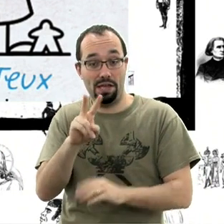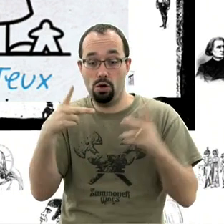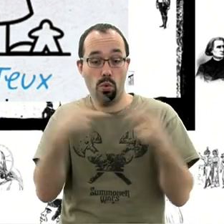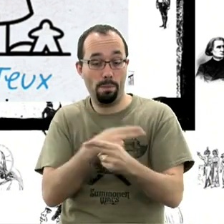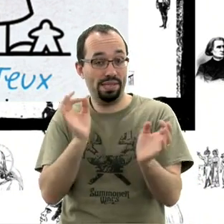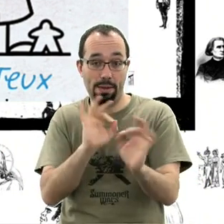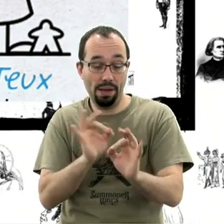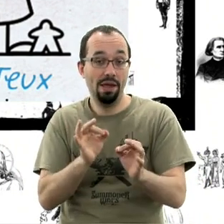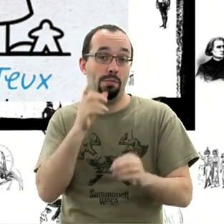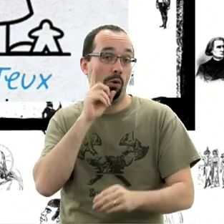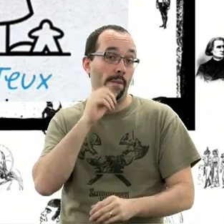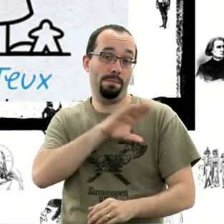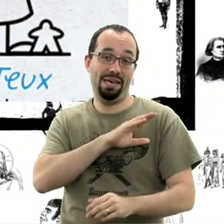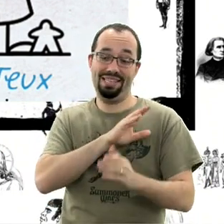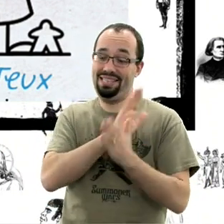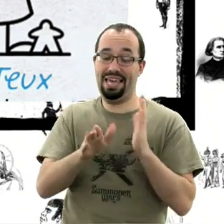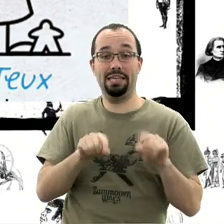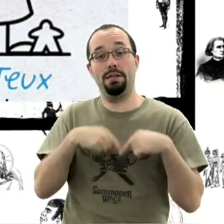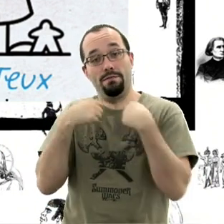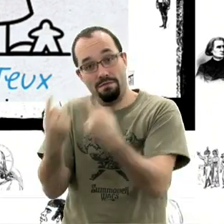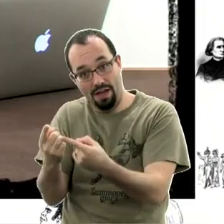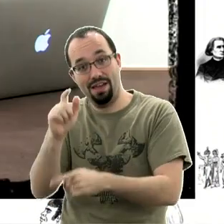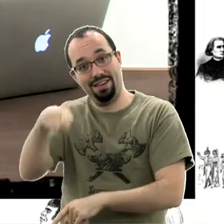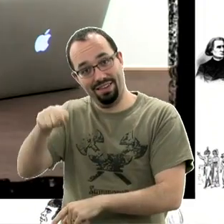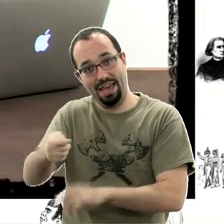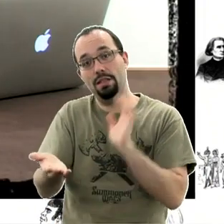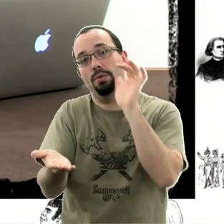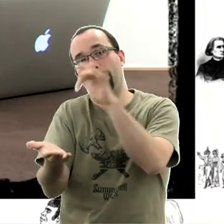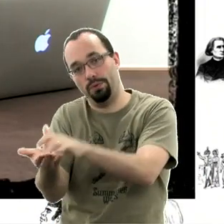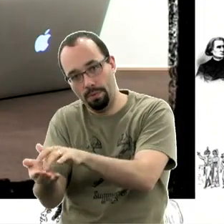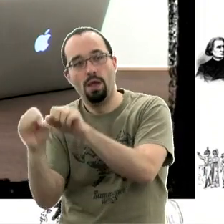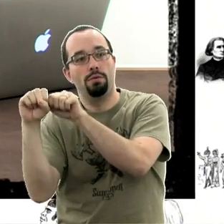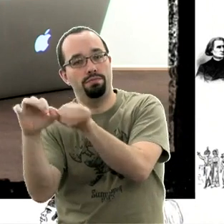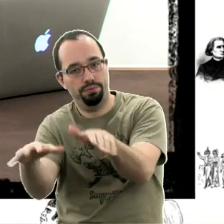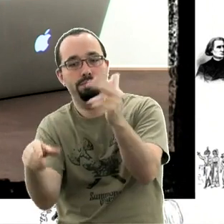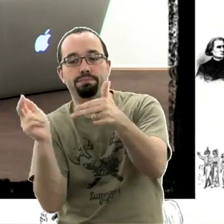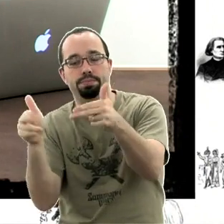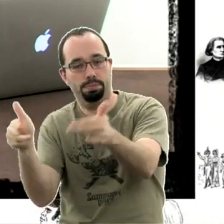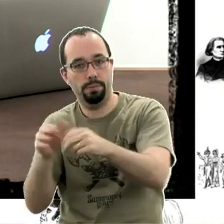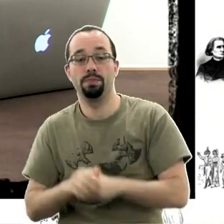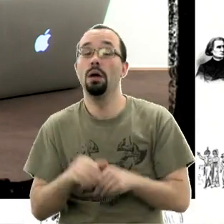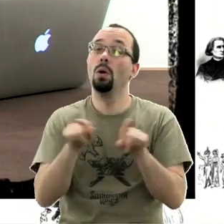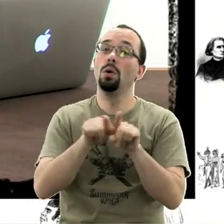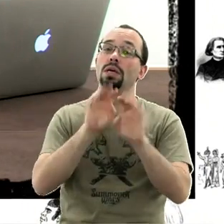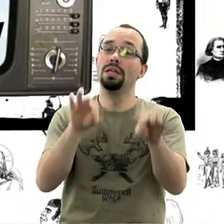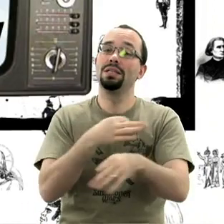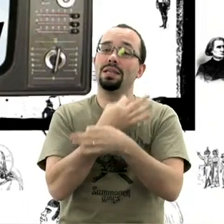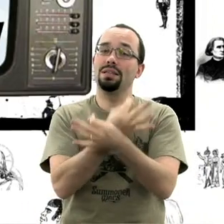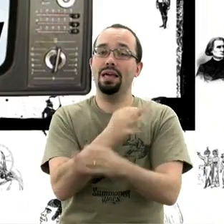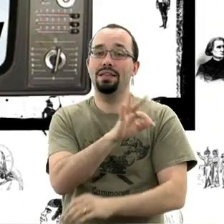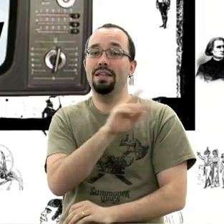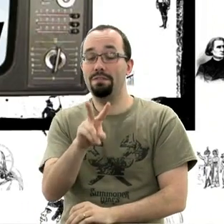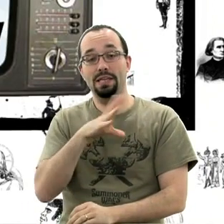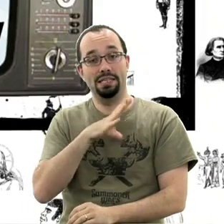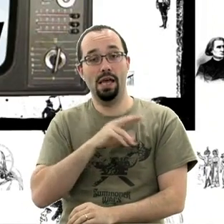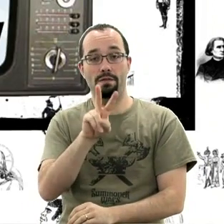seront faites depuis Cannes. Donc voilà le gros événement. Et puis qui parle de Trick Crack TV parle de la V5 et parle de ce qu'on avait